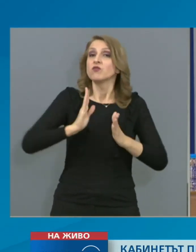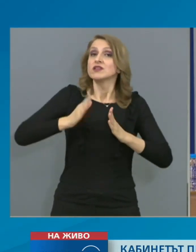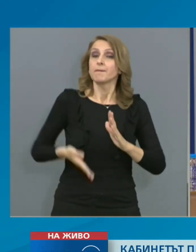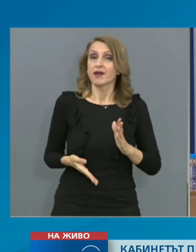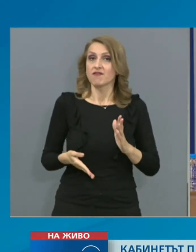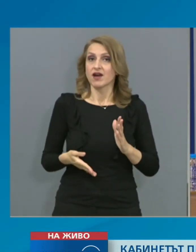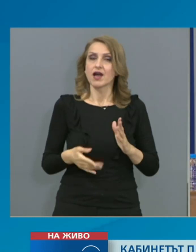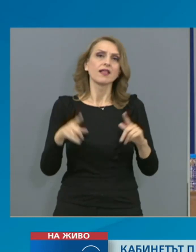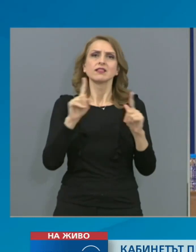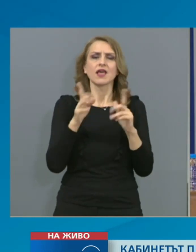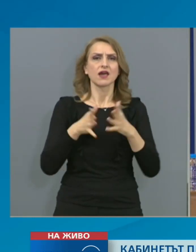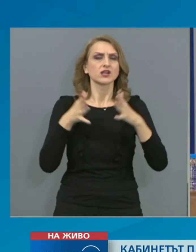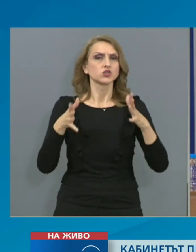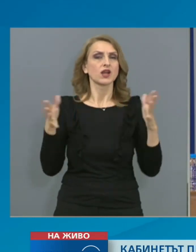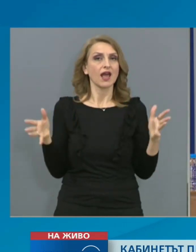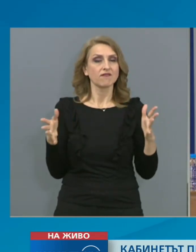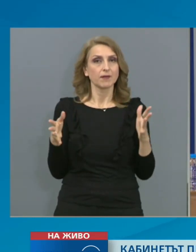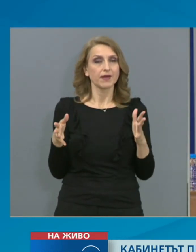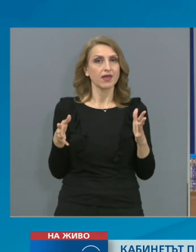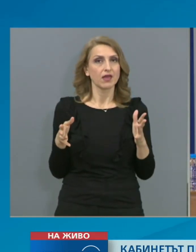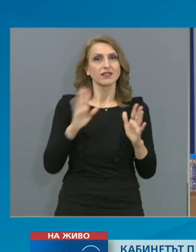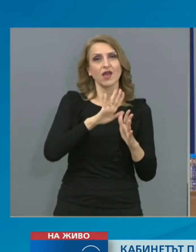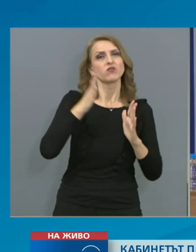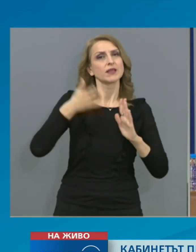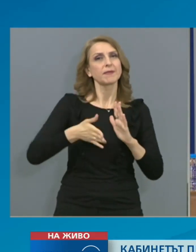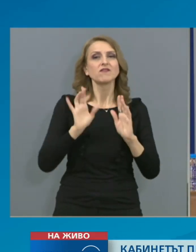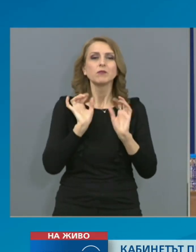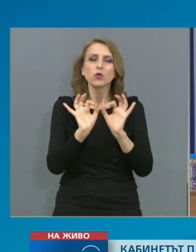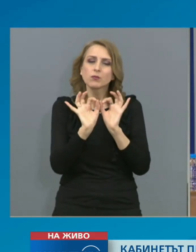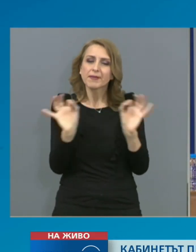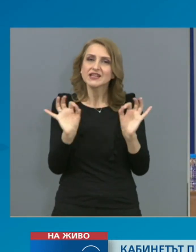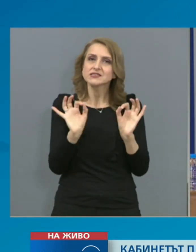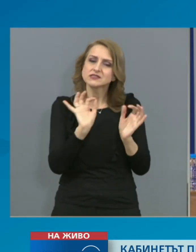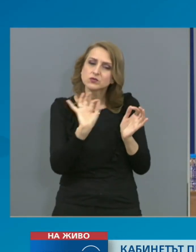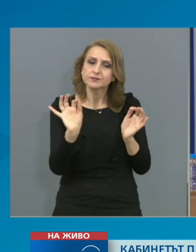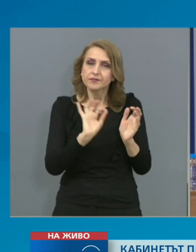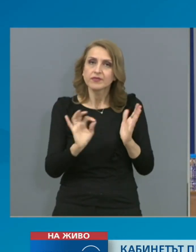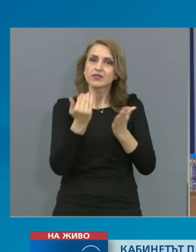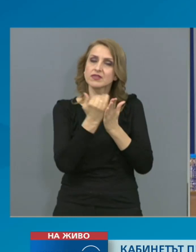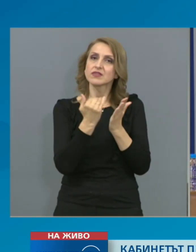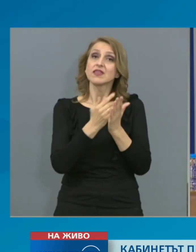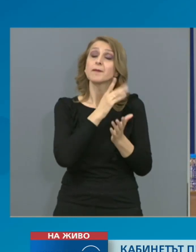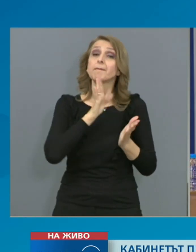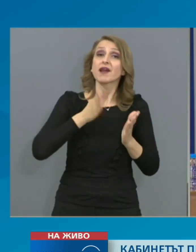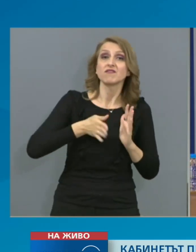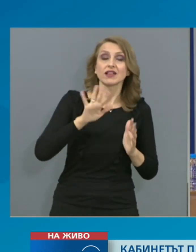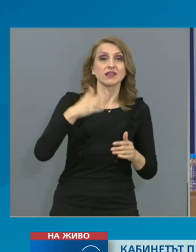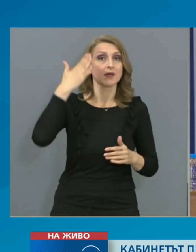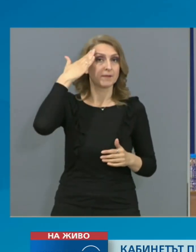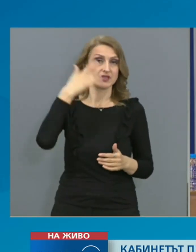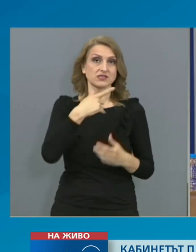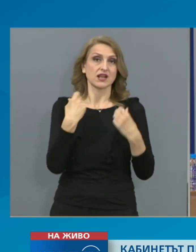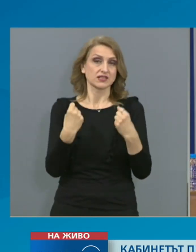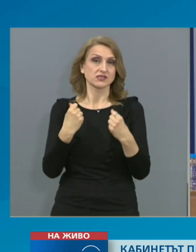разширяват, а се прецизират. Всички други изменения в законодателството са